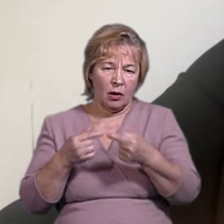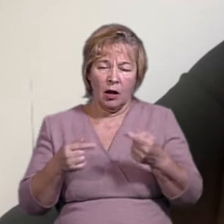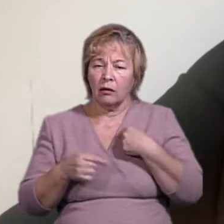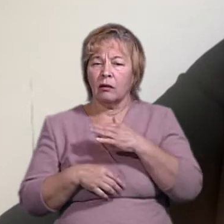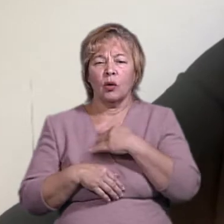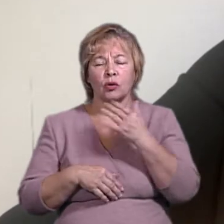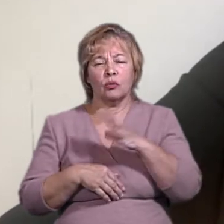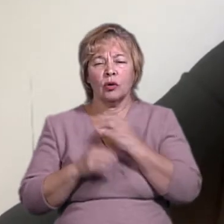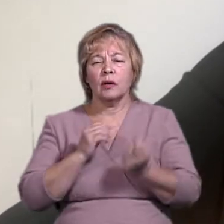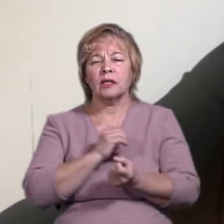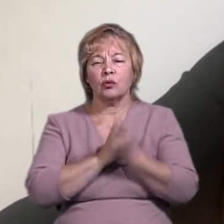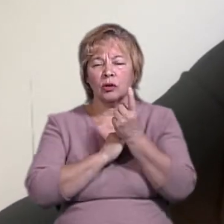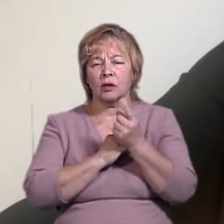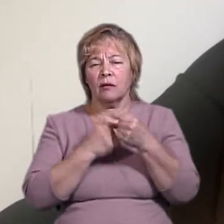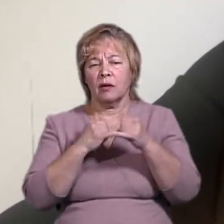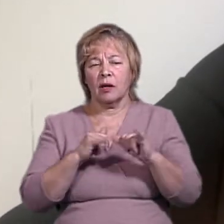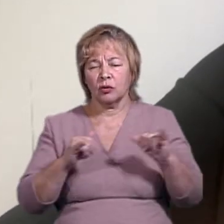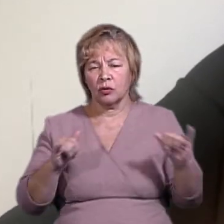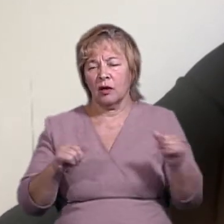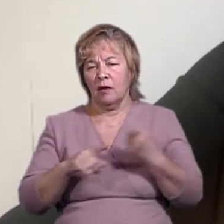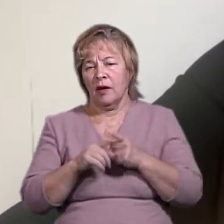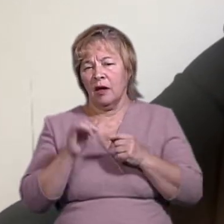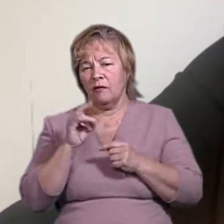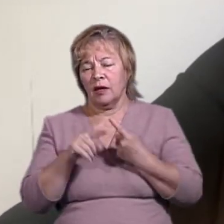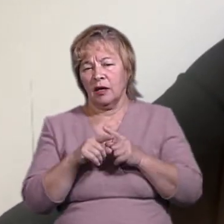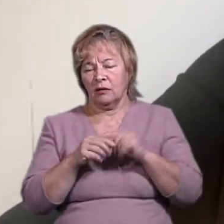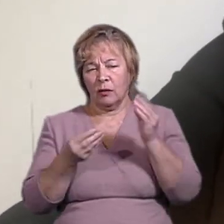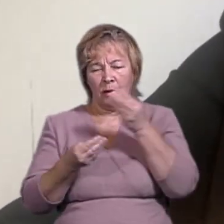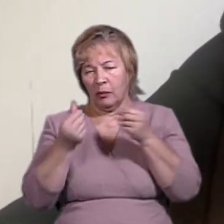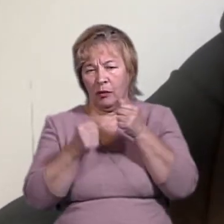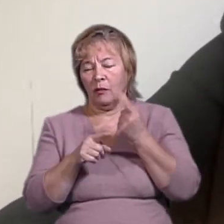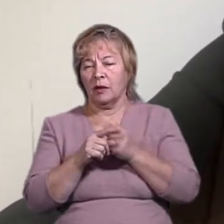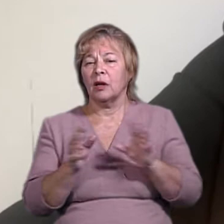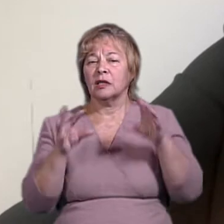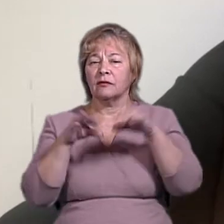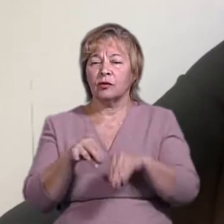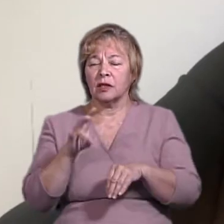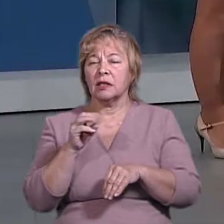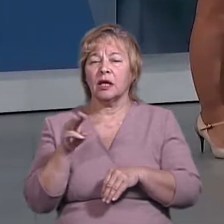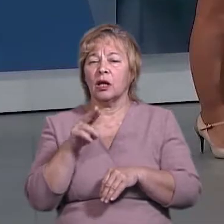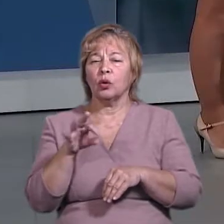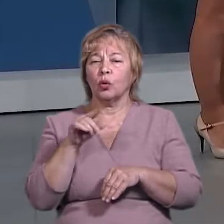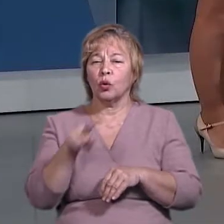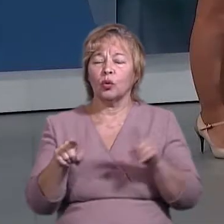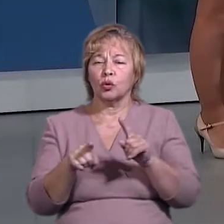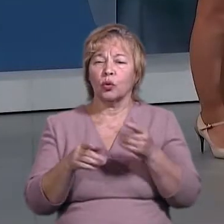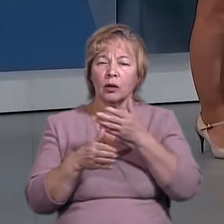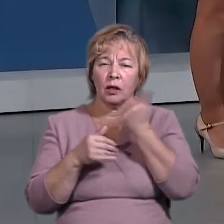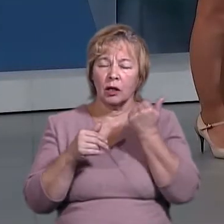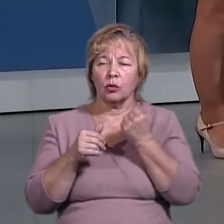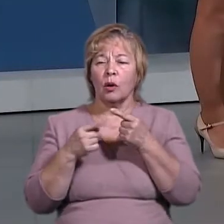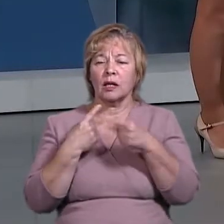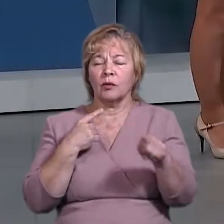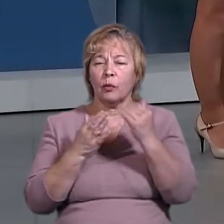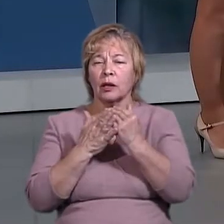Я не хочу бути джерелом розповсюдження у вас в ефірі цих фейків, але ключові речі зводяться не до того, що немає розбіжності в протоколах,